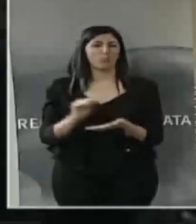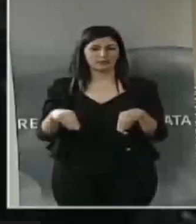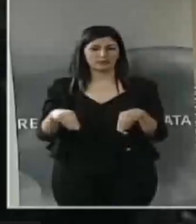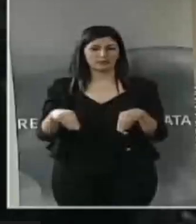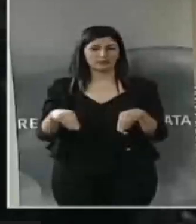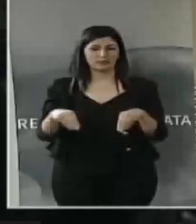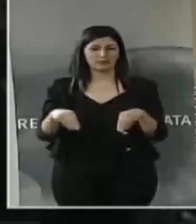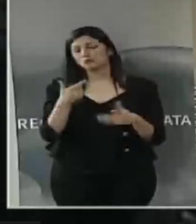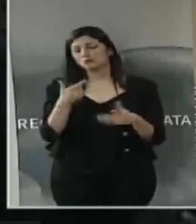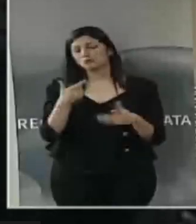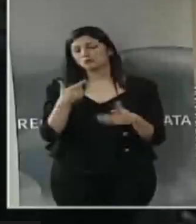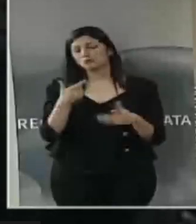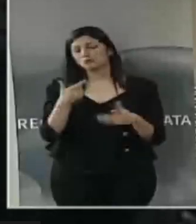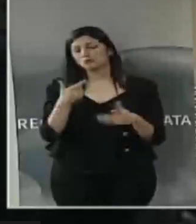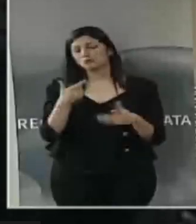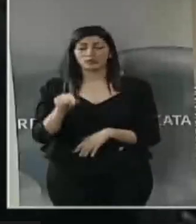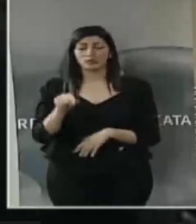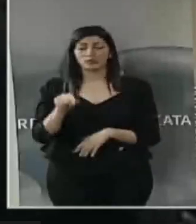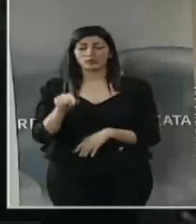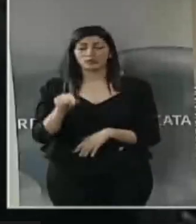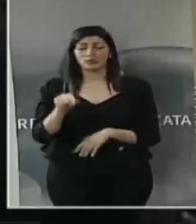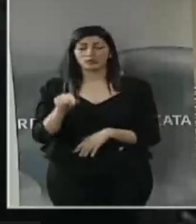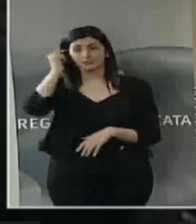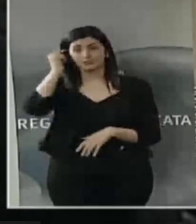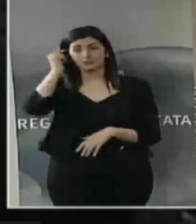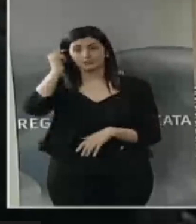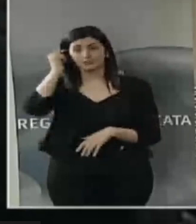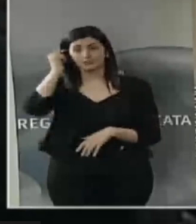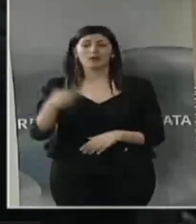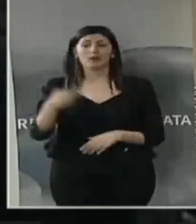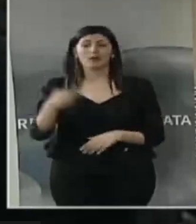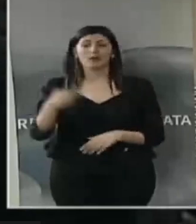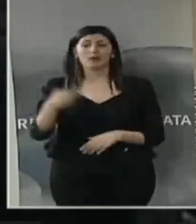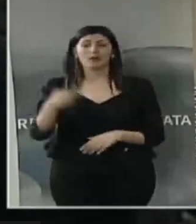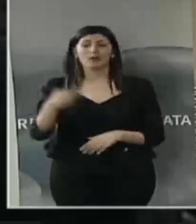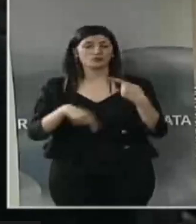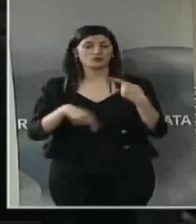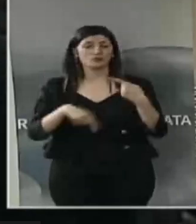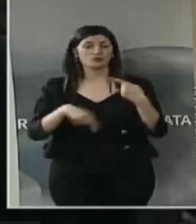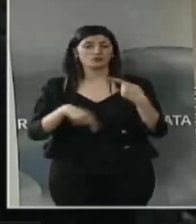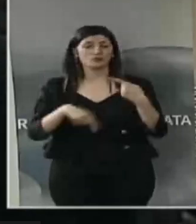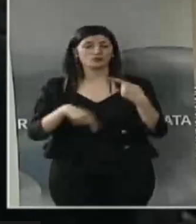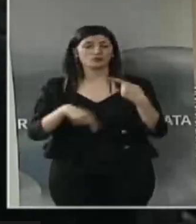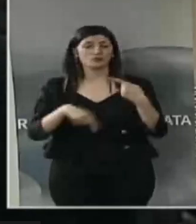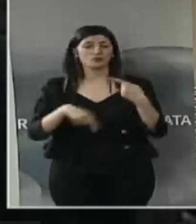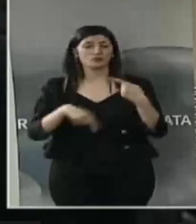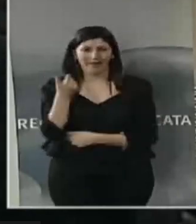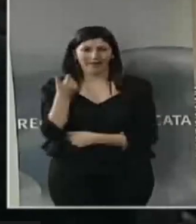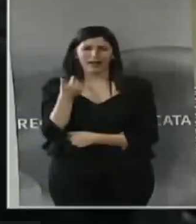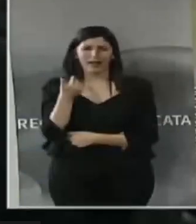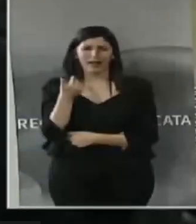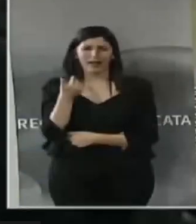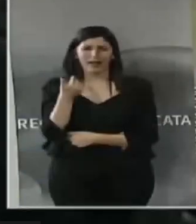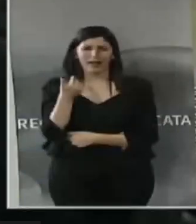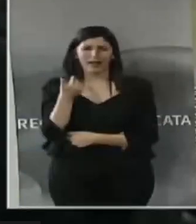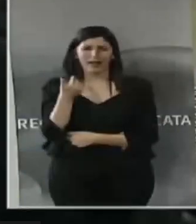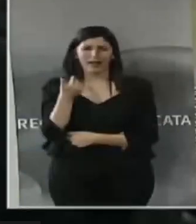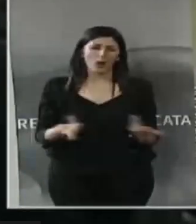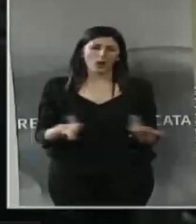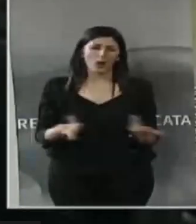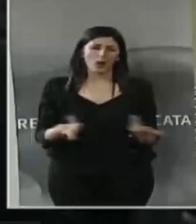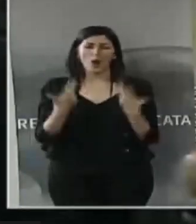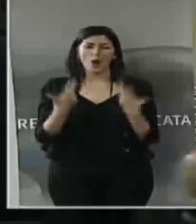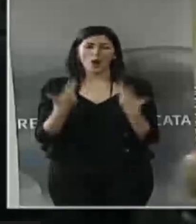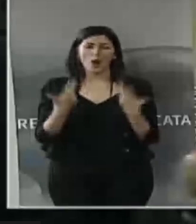questo bilancio anche una dose di coraggio rispetto